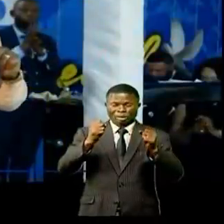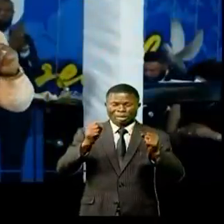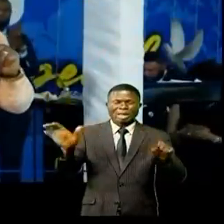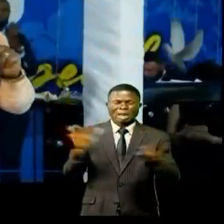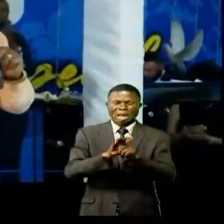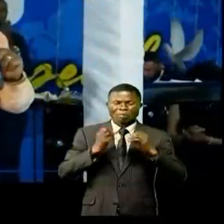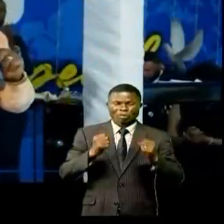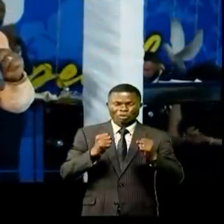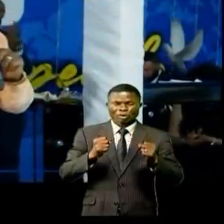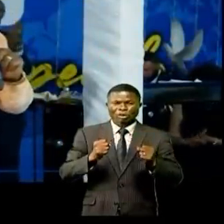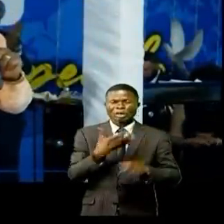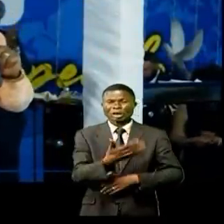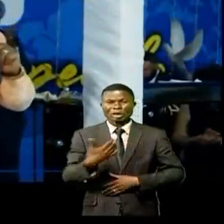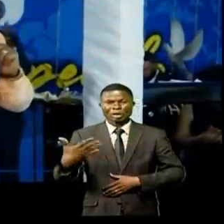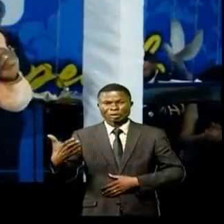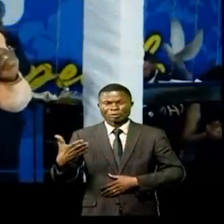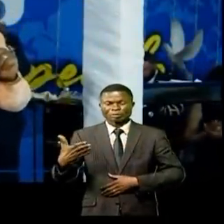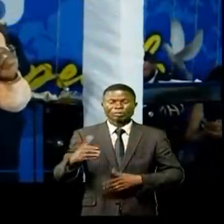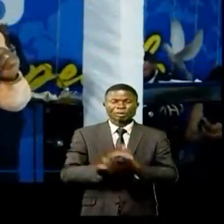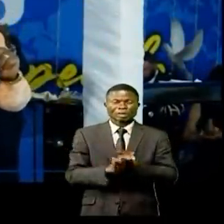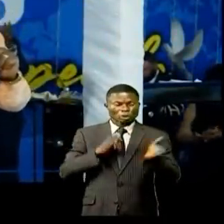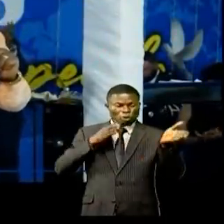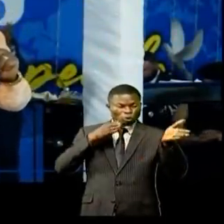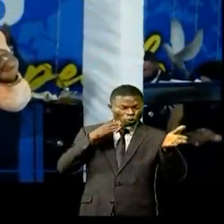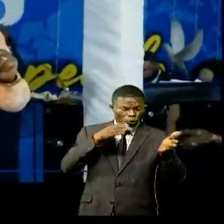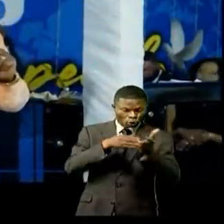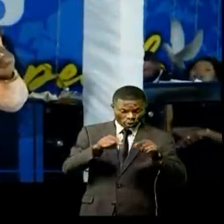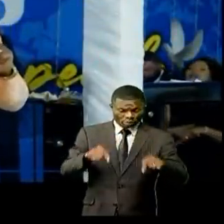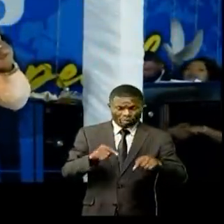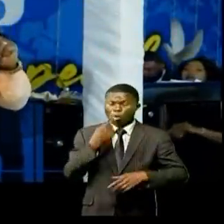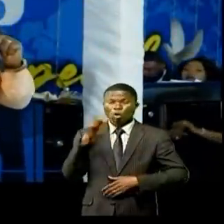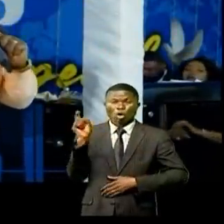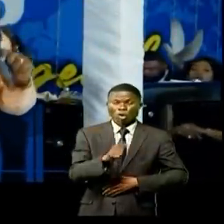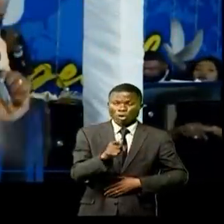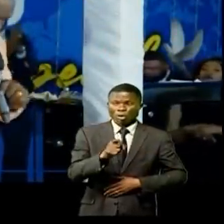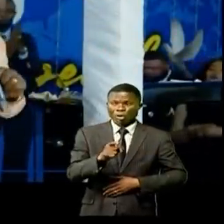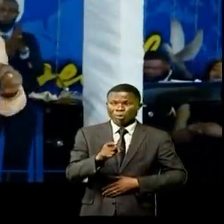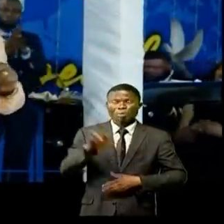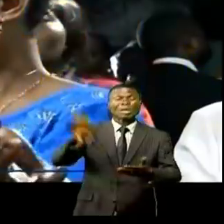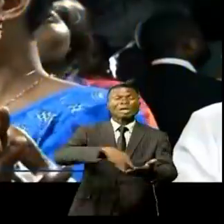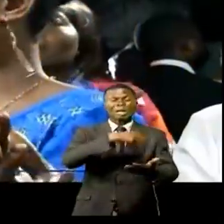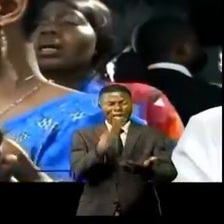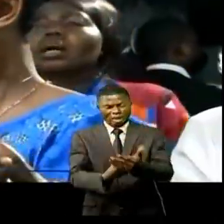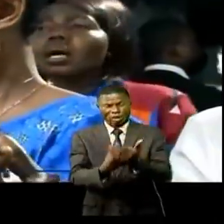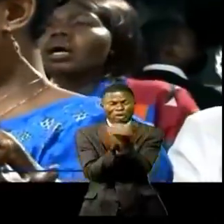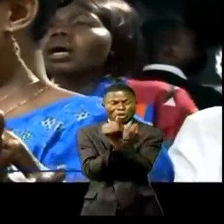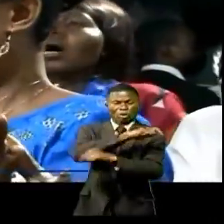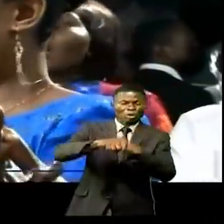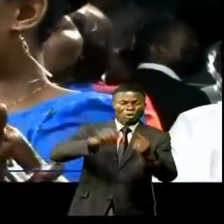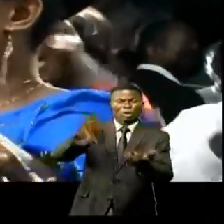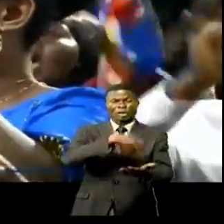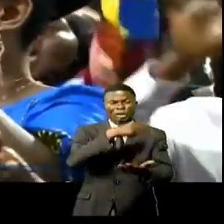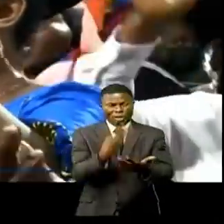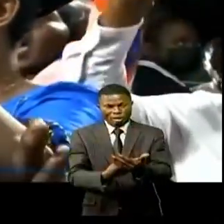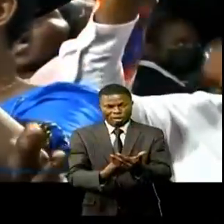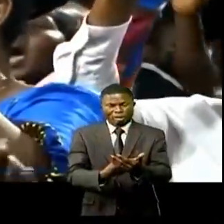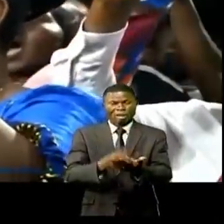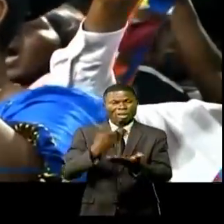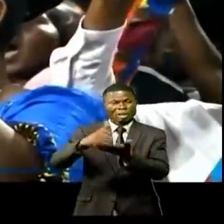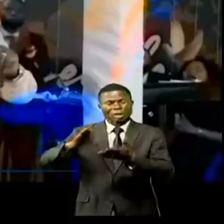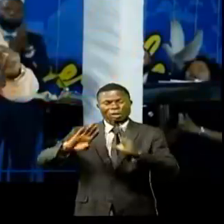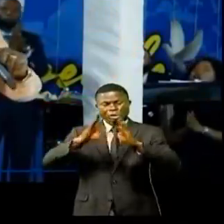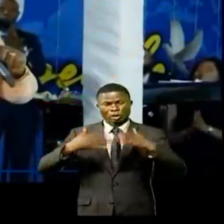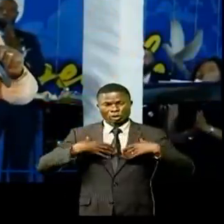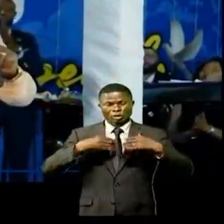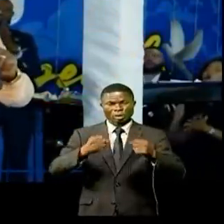'idées, te suivent, jusqu'à l'heure où je parle, qu'elles tombent. Et comme toute véritable dispensation de la